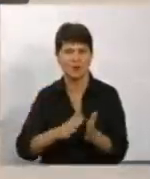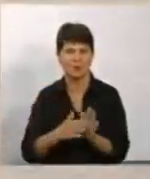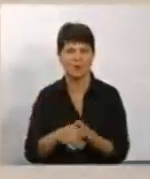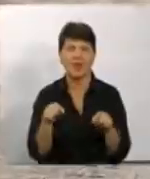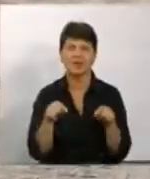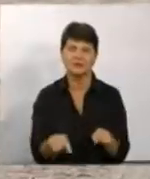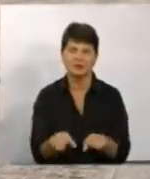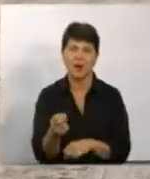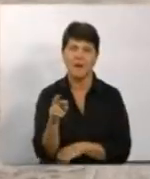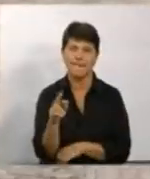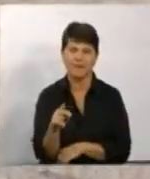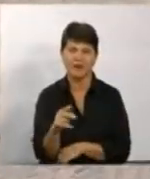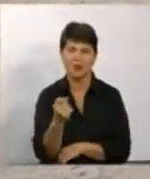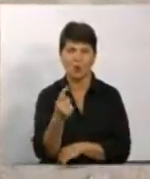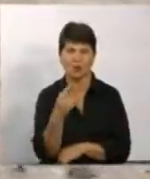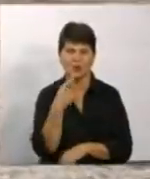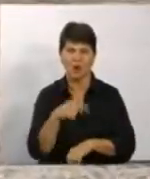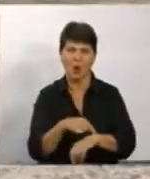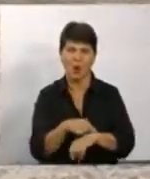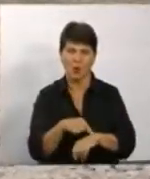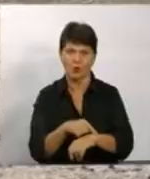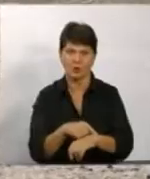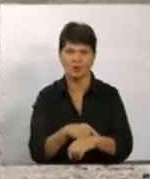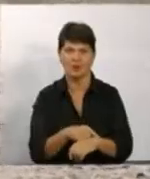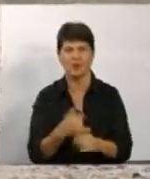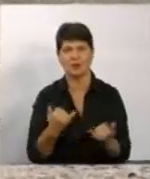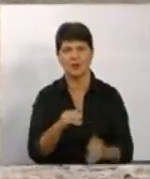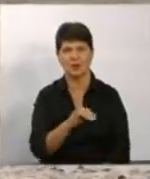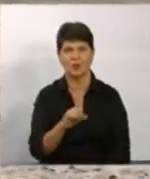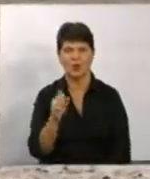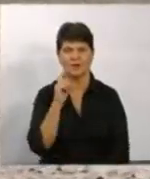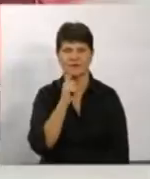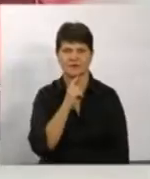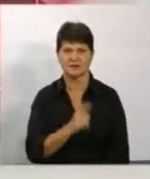о по 12 годині. Юлія Везнюк, Ігор Самчук, новини на Суспільному, Вінниця.